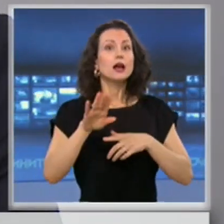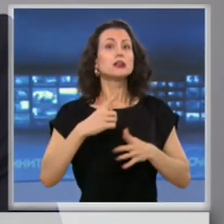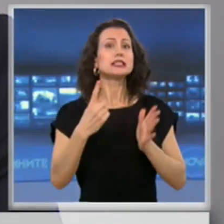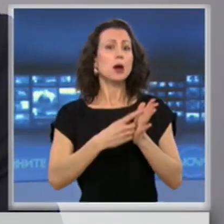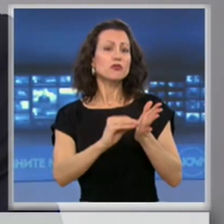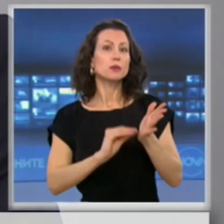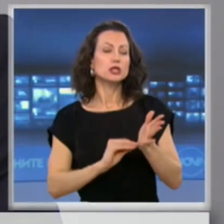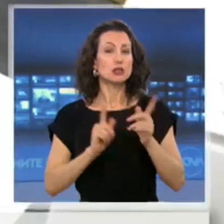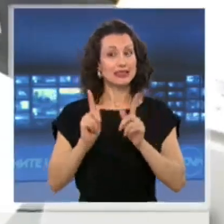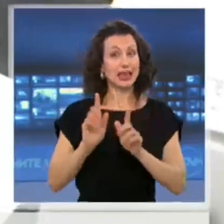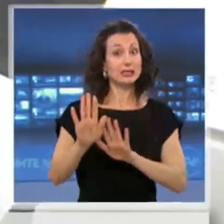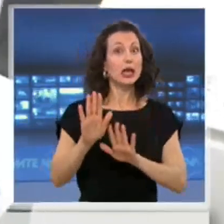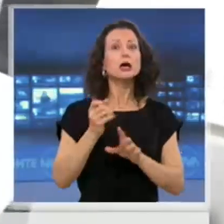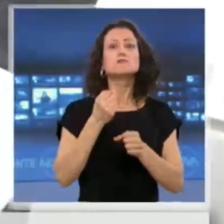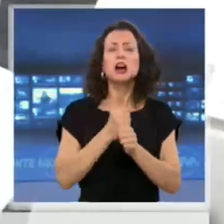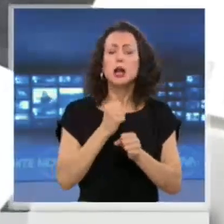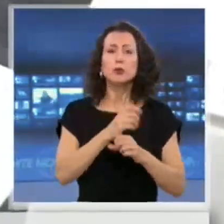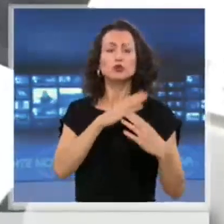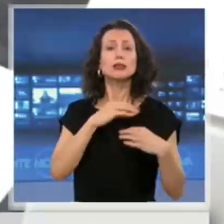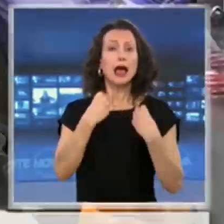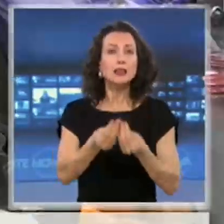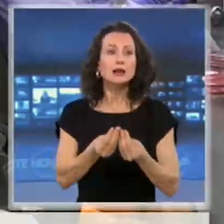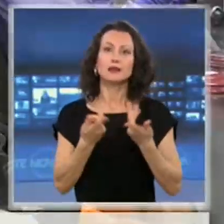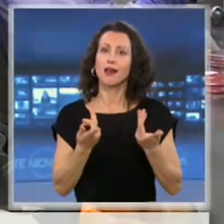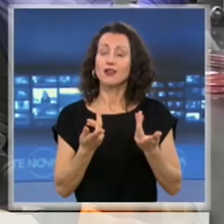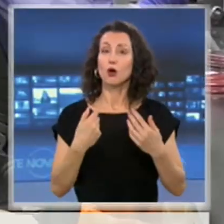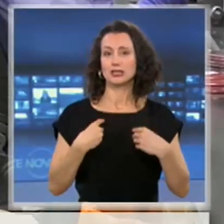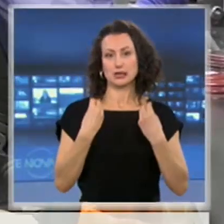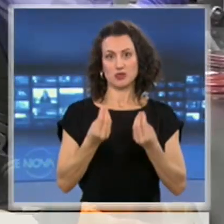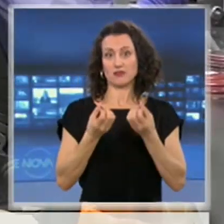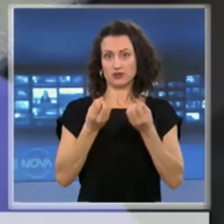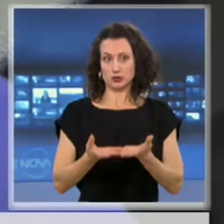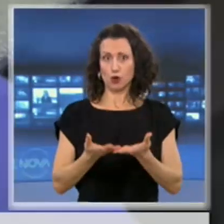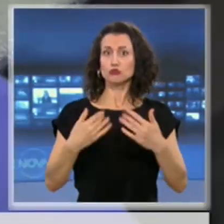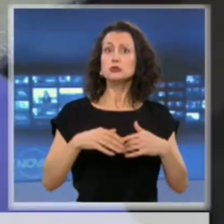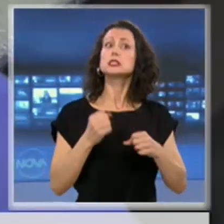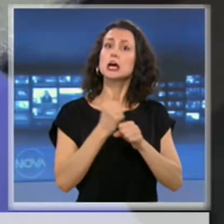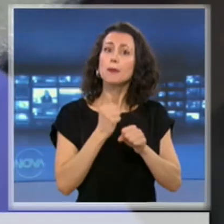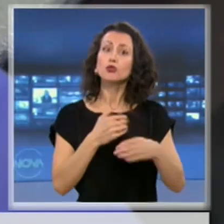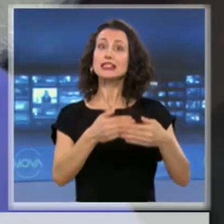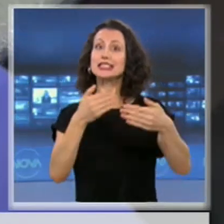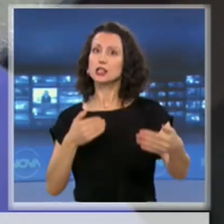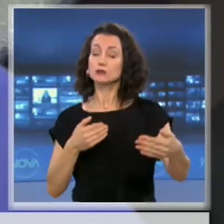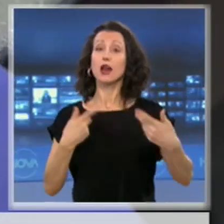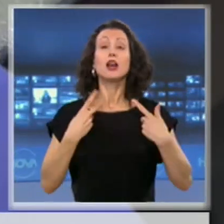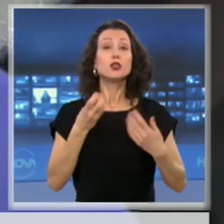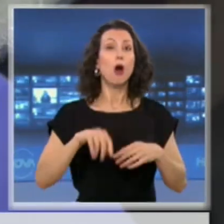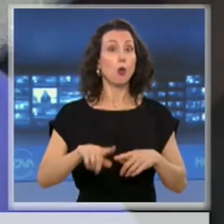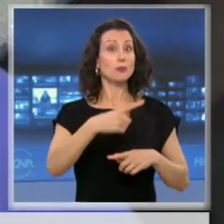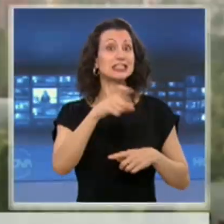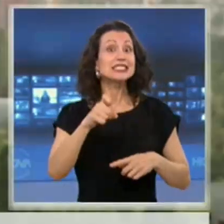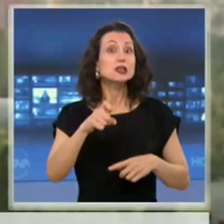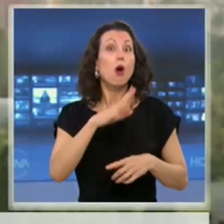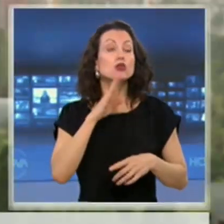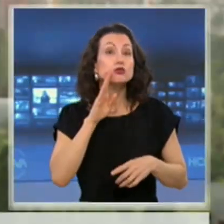разбира се е възможно. Повторно затягане на мерките не е изключено, ако бъдат регистрирани над 100 заболени на ден в рамките на седмица.